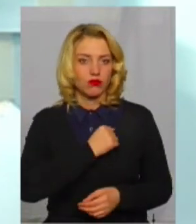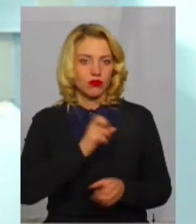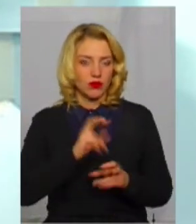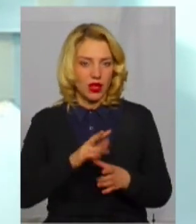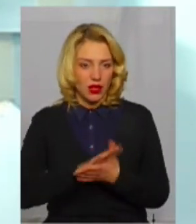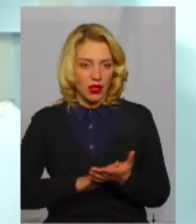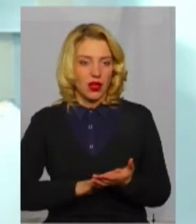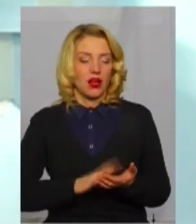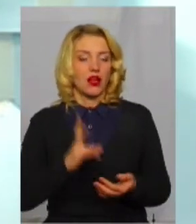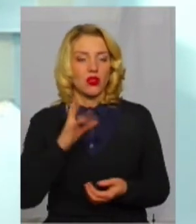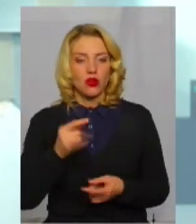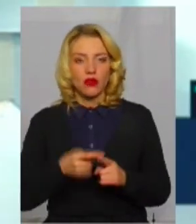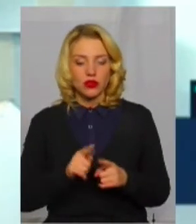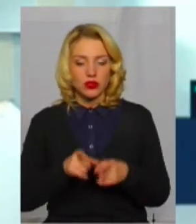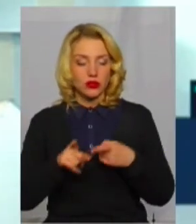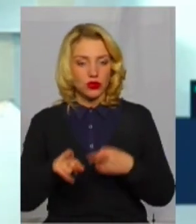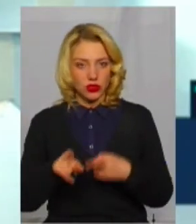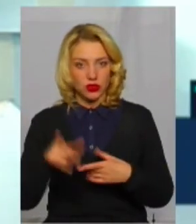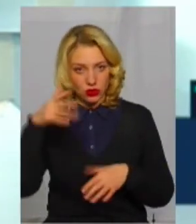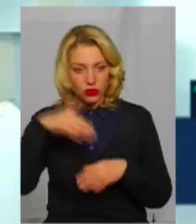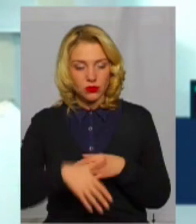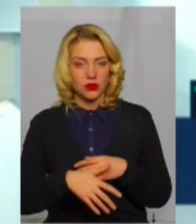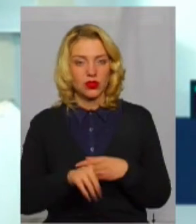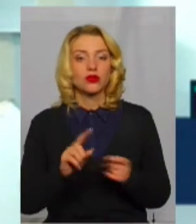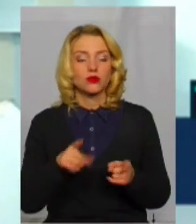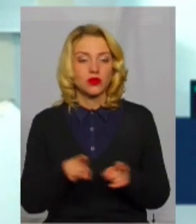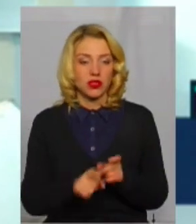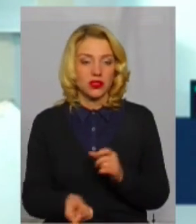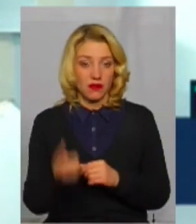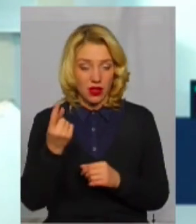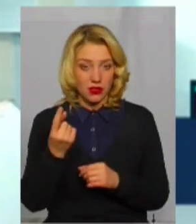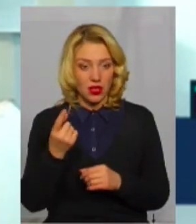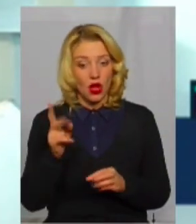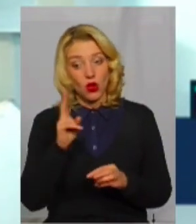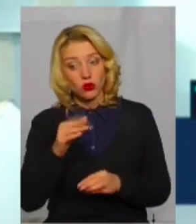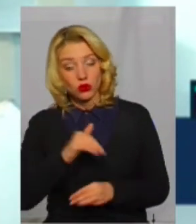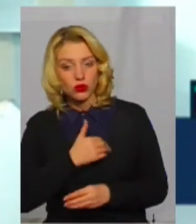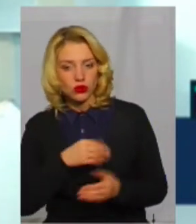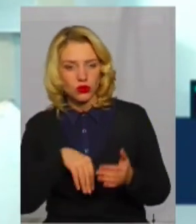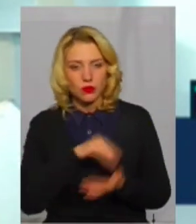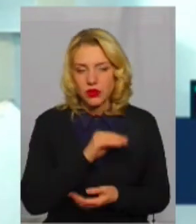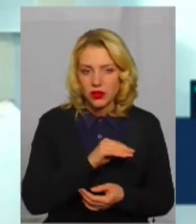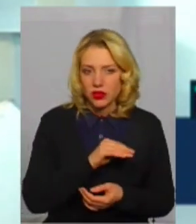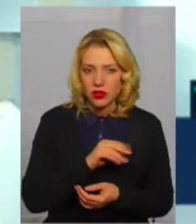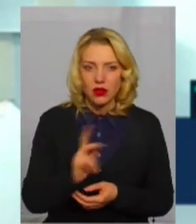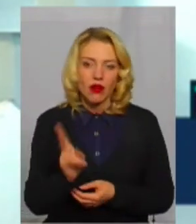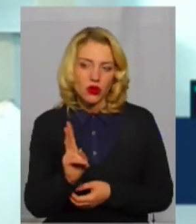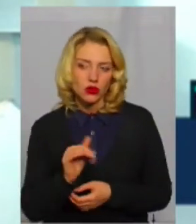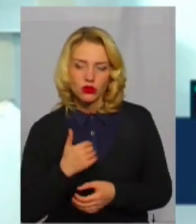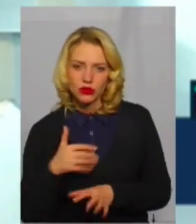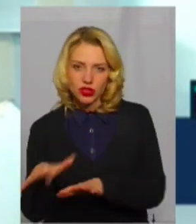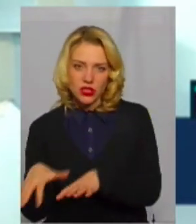можливо, ці жахачки, зрозуміло, чому вони з'являються. Це так? Хтось хоче купити, хтось хоче там